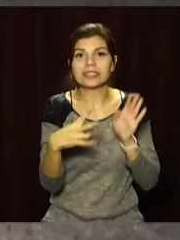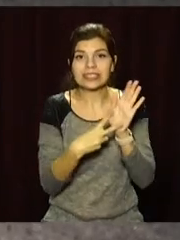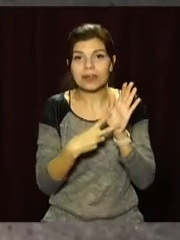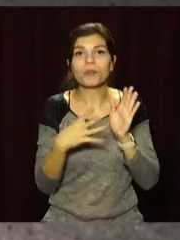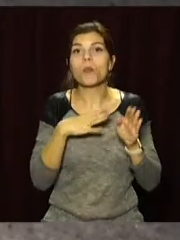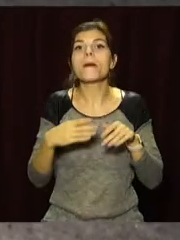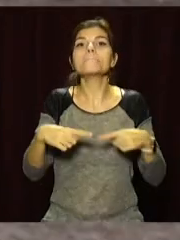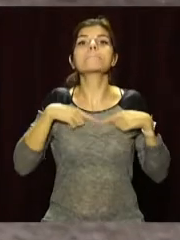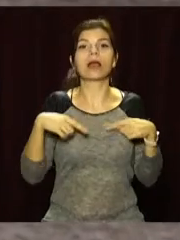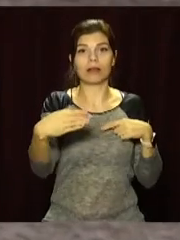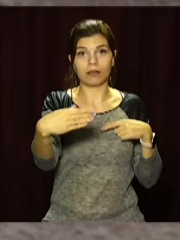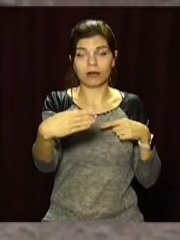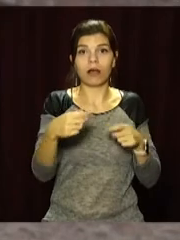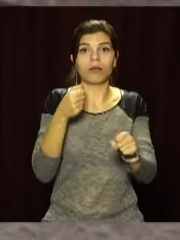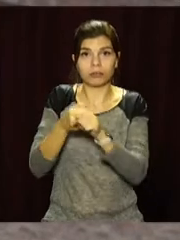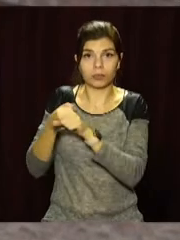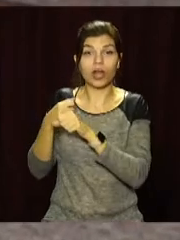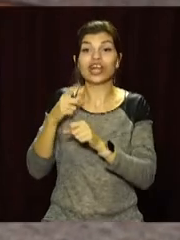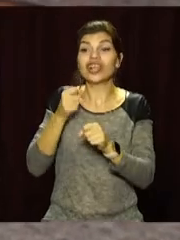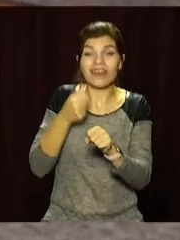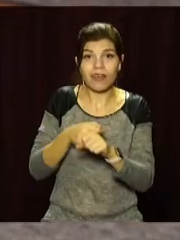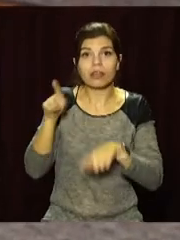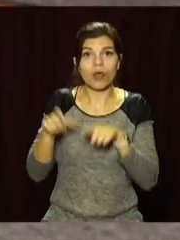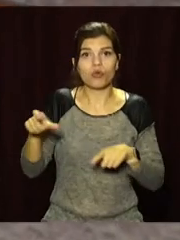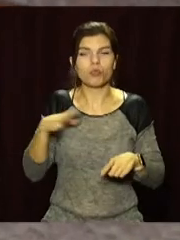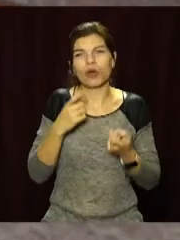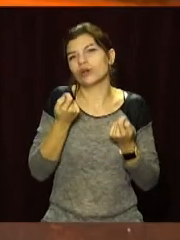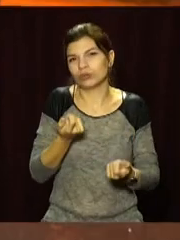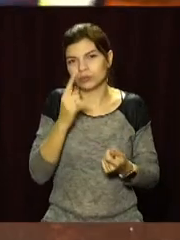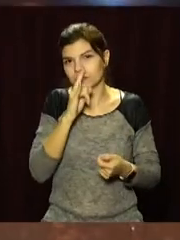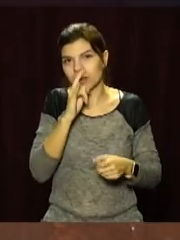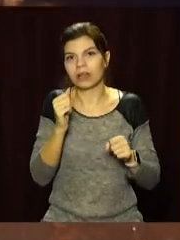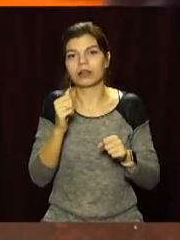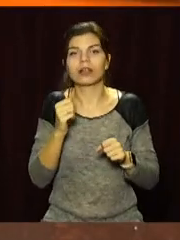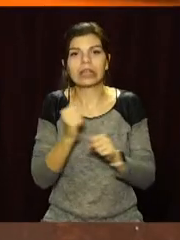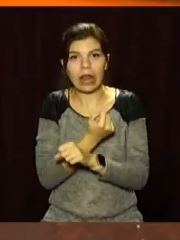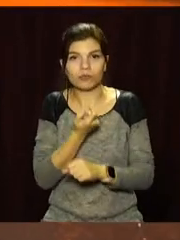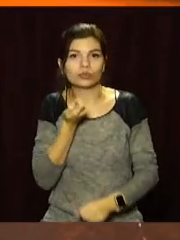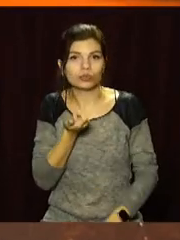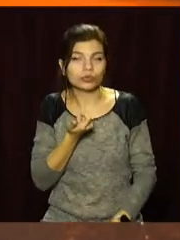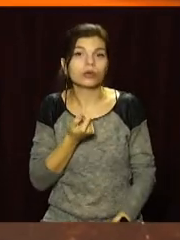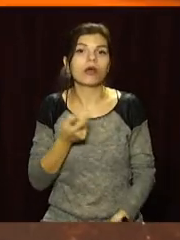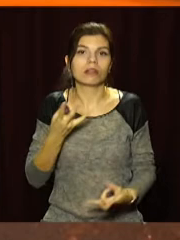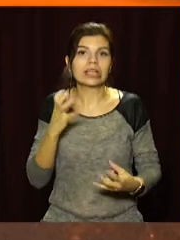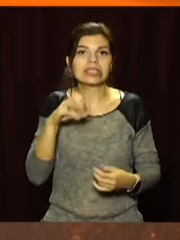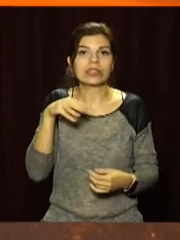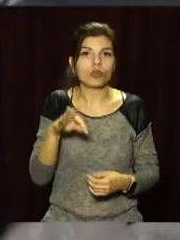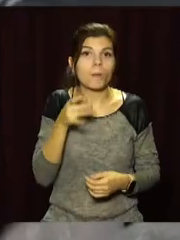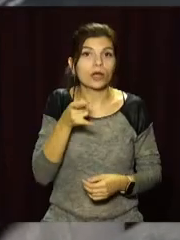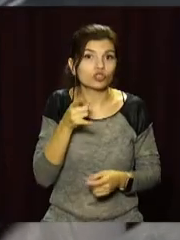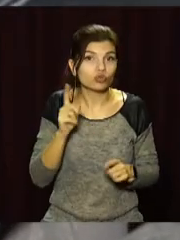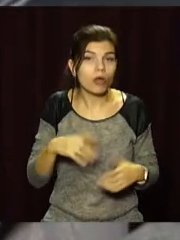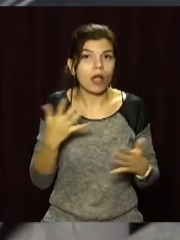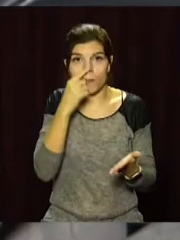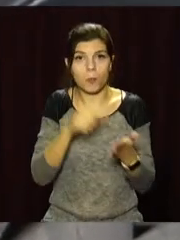їхала попереду. Через аварію деякі пасажири отримали незначні тілесні травми. Доведеться заїхати на СТО і машинам,